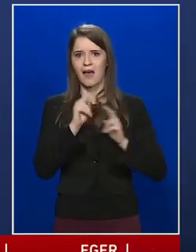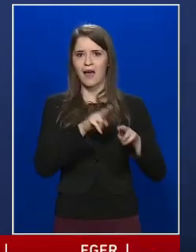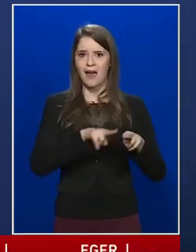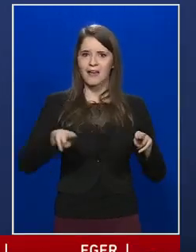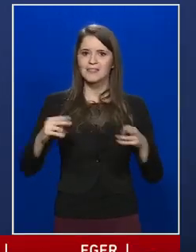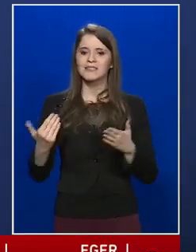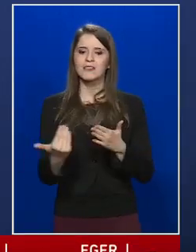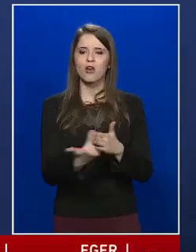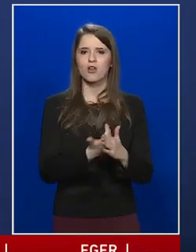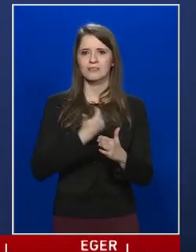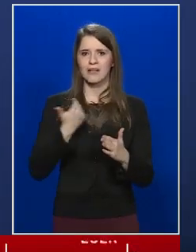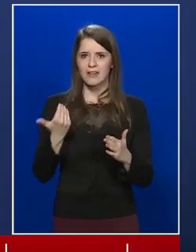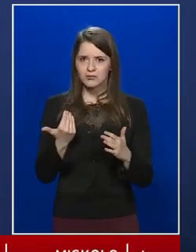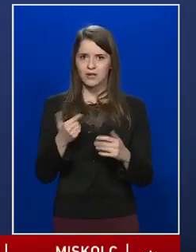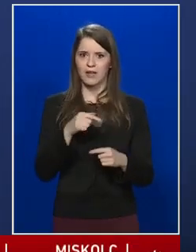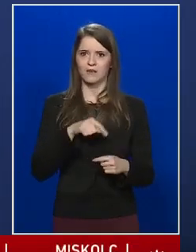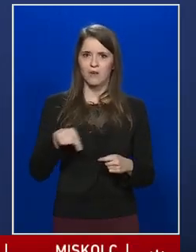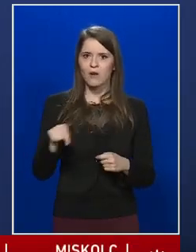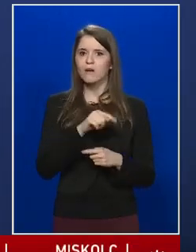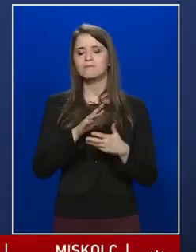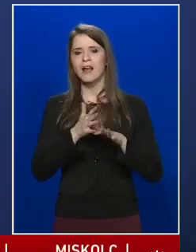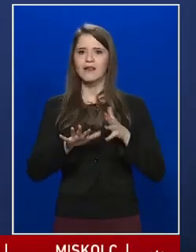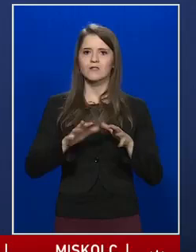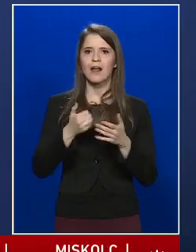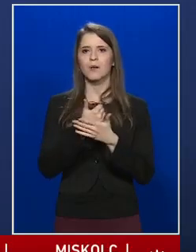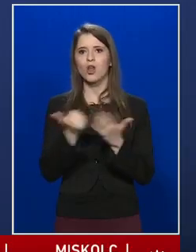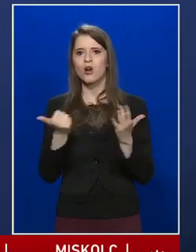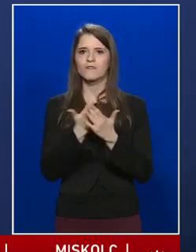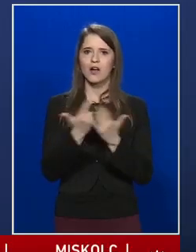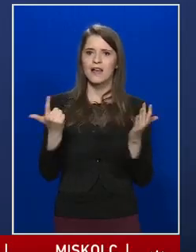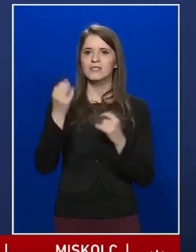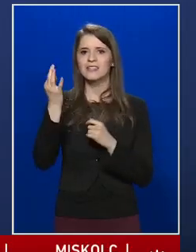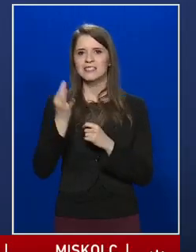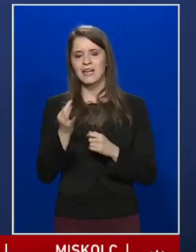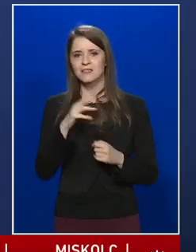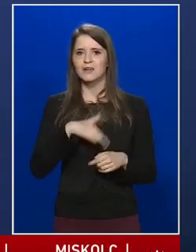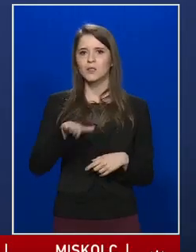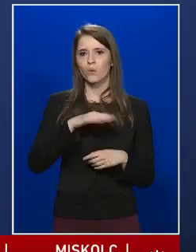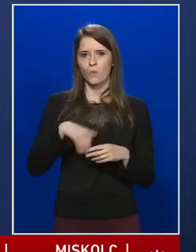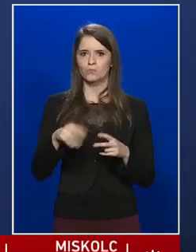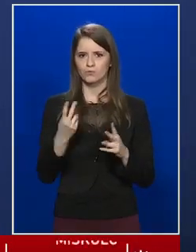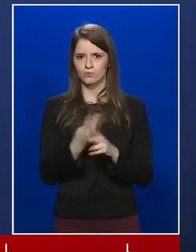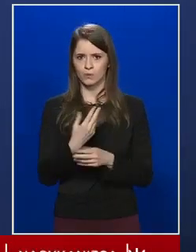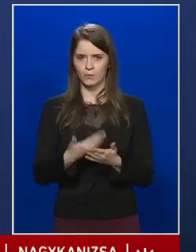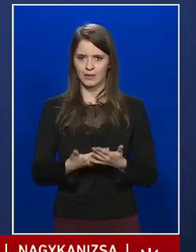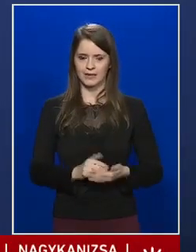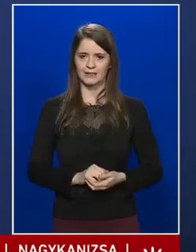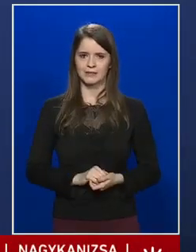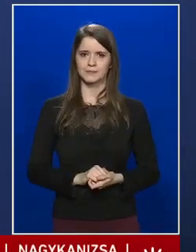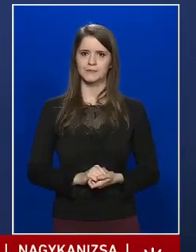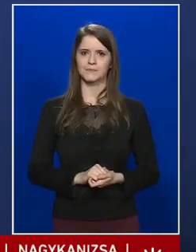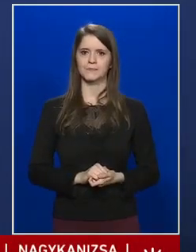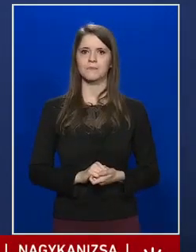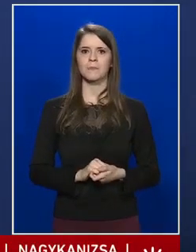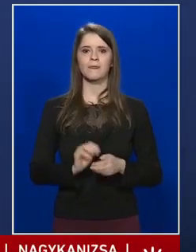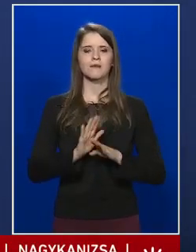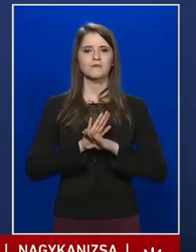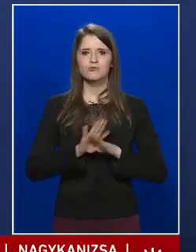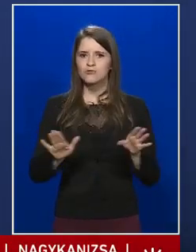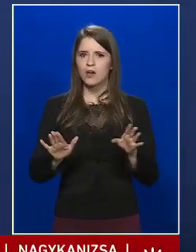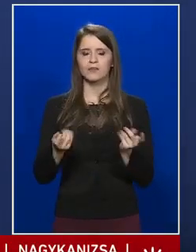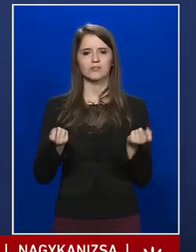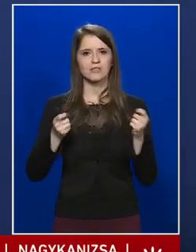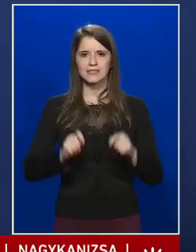kihasználtsága általában 60-70% körül volt. Csakis és kizárólag